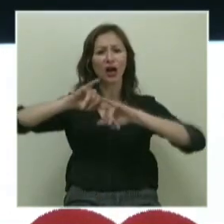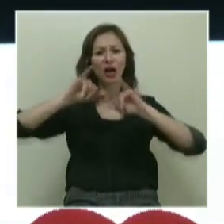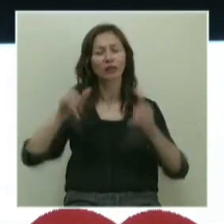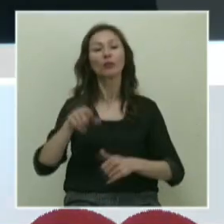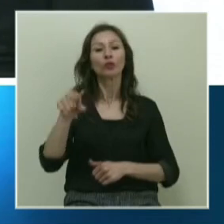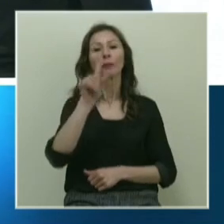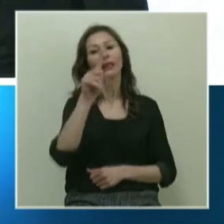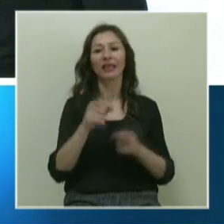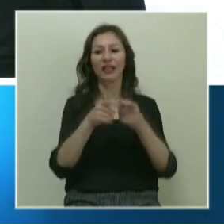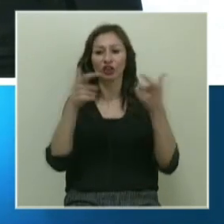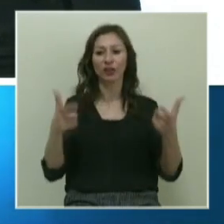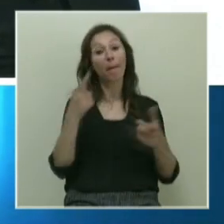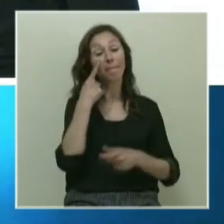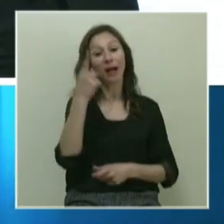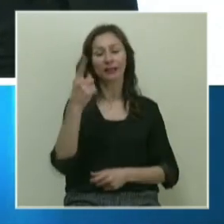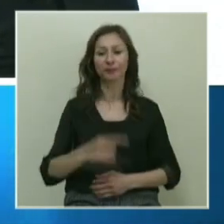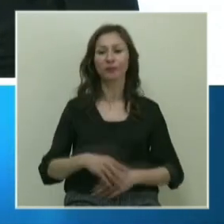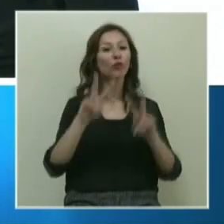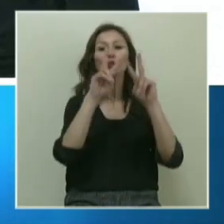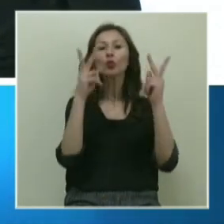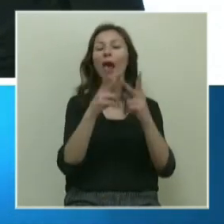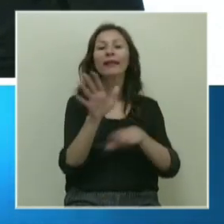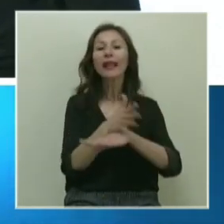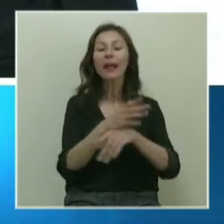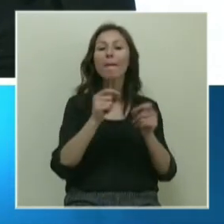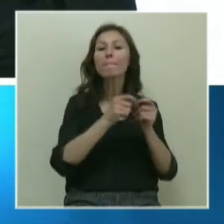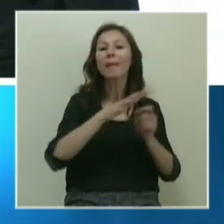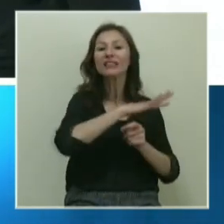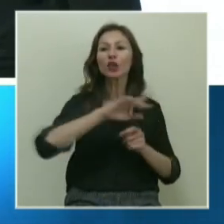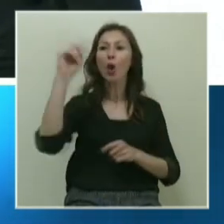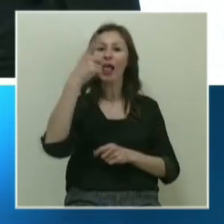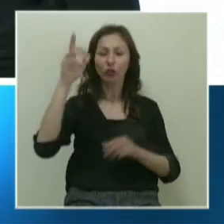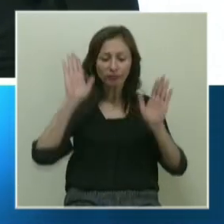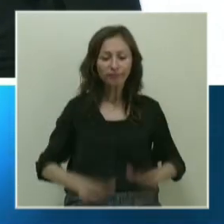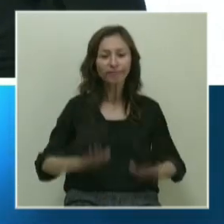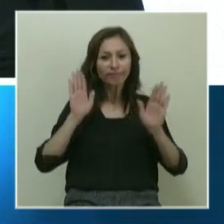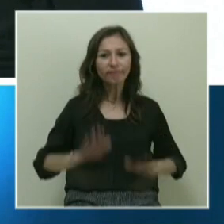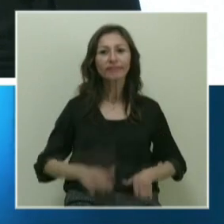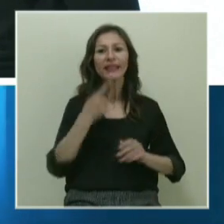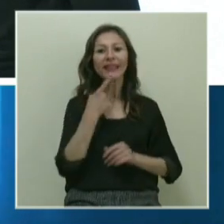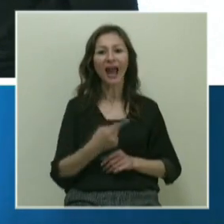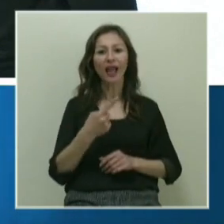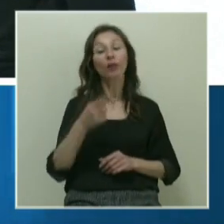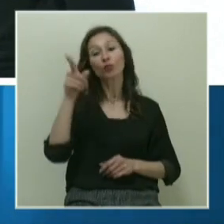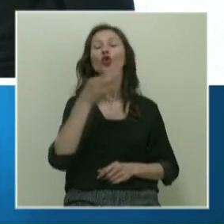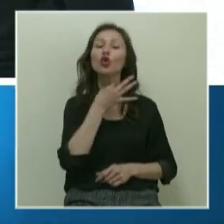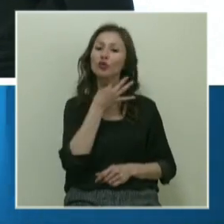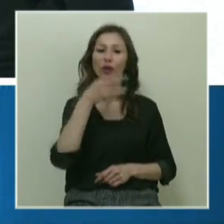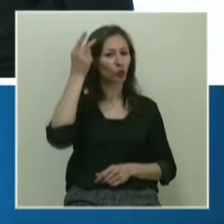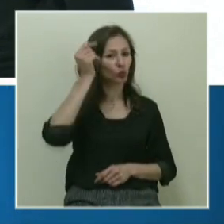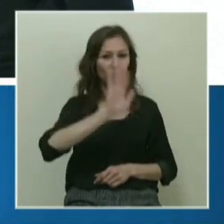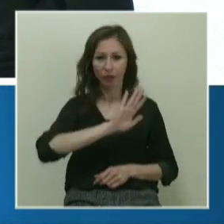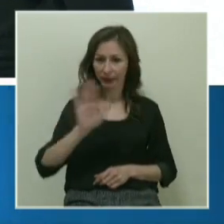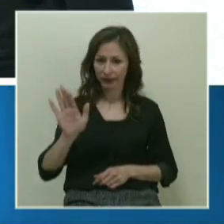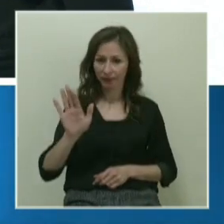Bunun bir gelişki. Bakın, dünyayı neden batı yönetiyor diye dizlerinizi döverken, bunu lütfen unutmayın.